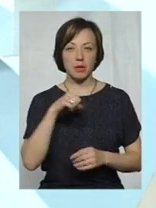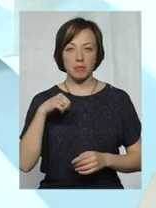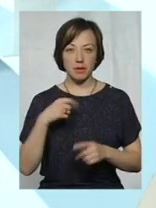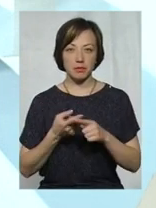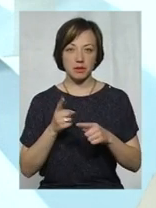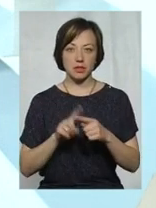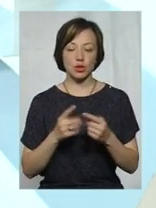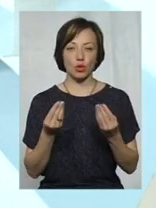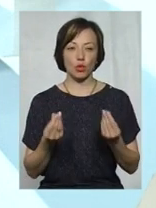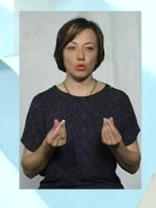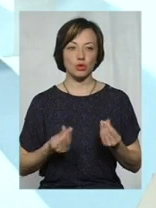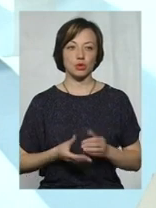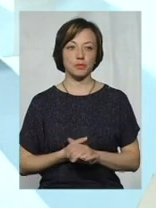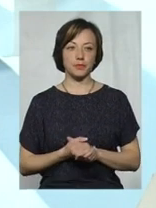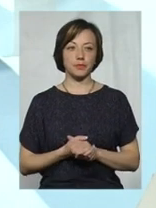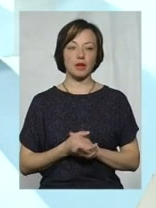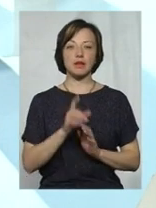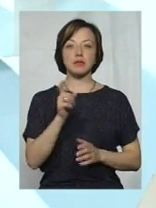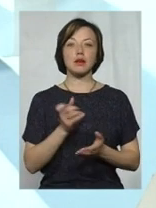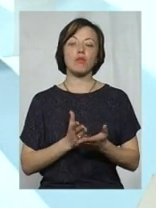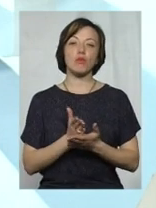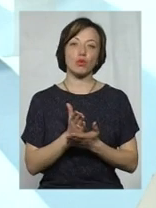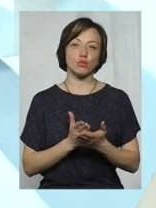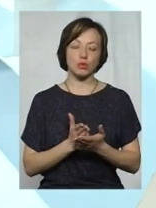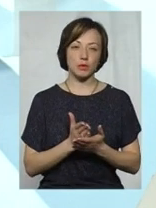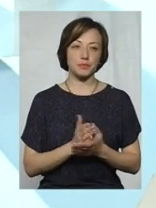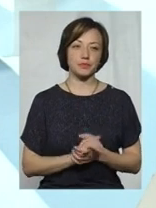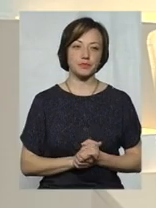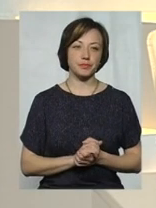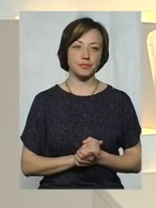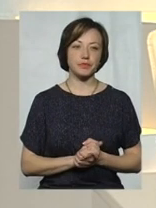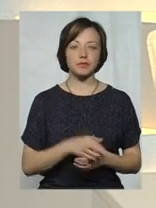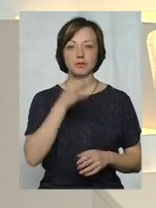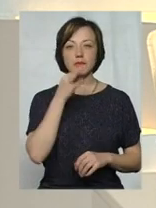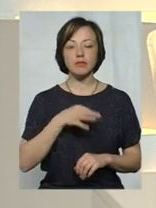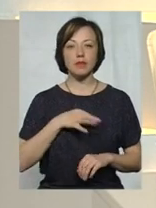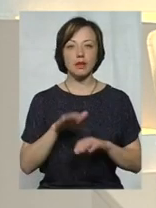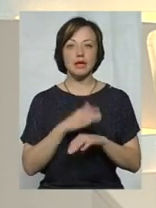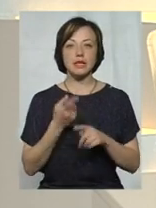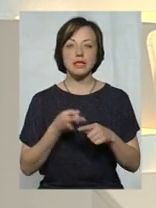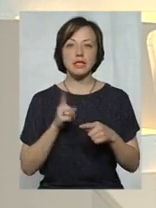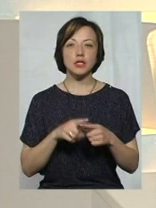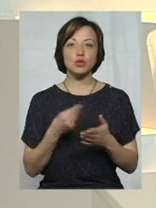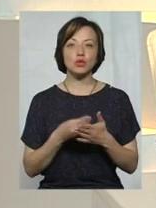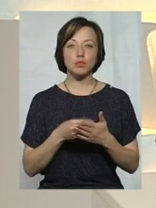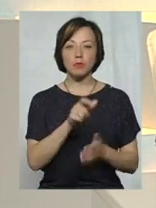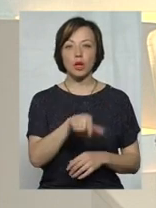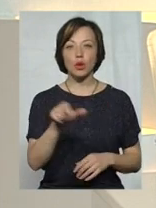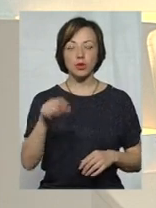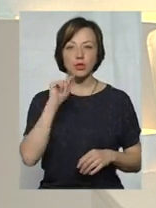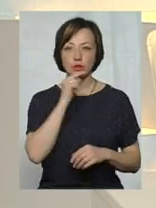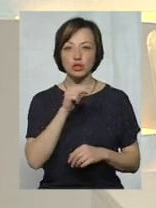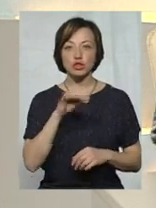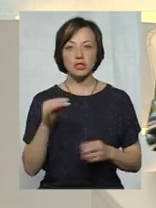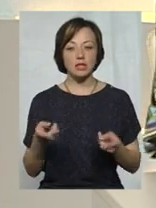за вартість послуг житлово-комунальних. Скажіть, ласка, ці суми, які люди зекономили,